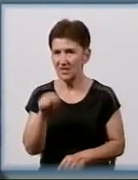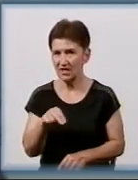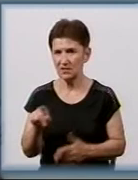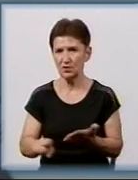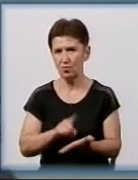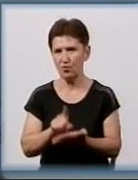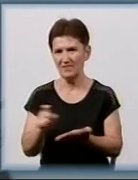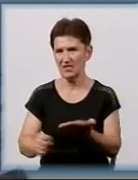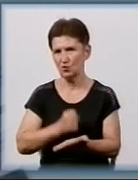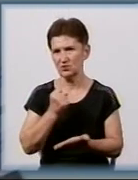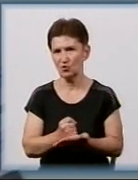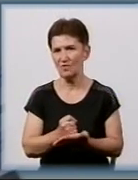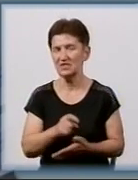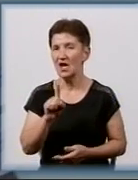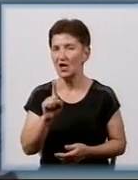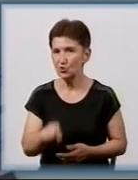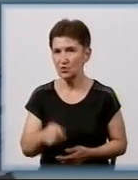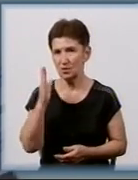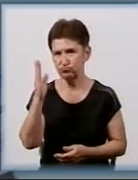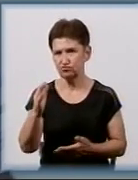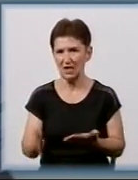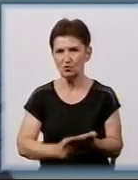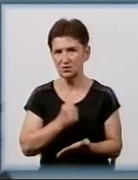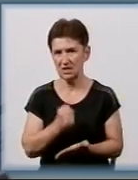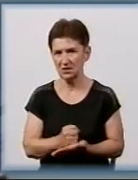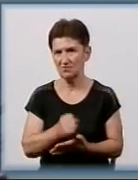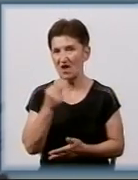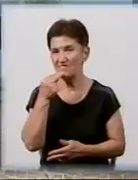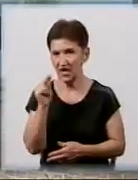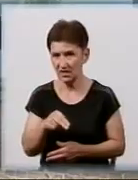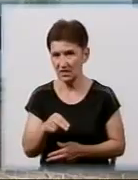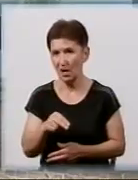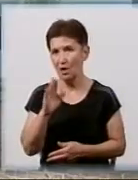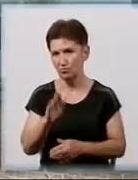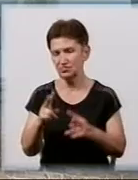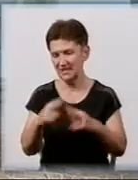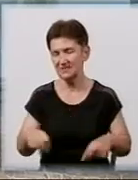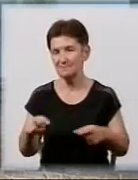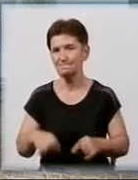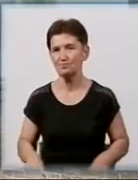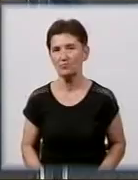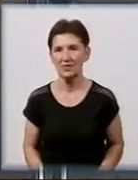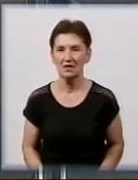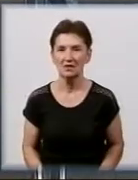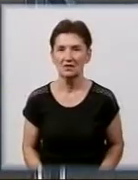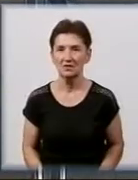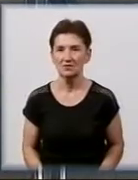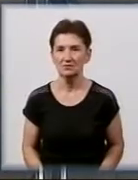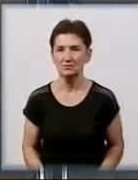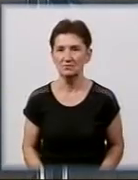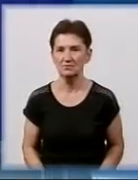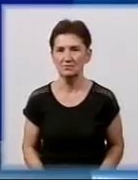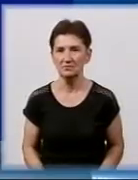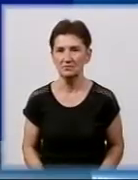встановлений. І тоді вже буде встановлена вина і далі будуть відповідні заходи. Олександр Сметанко, Сергій Баранюк. День за днем.